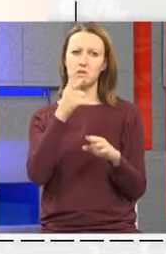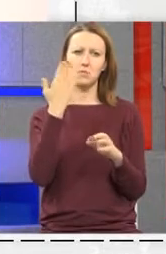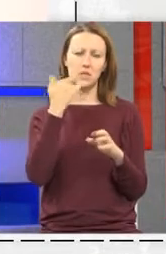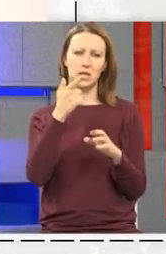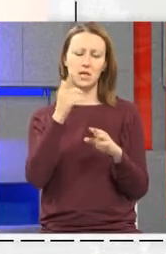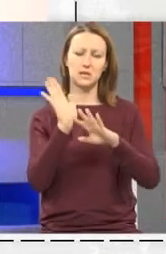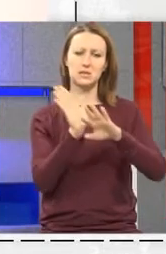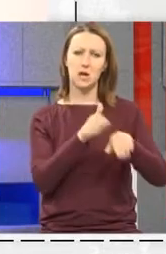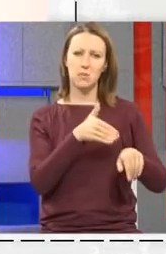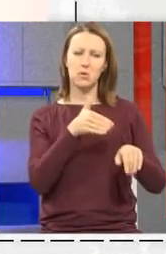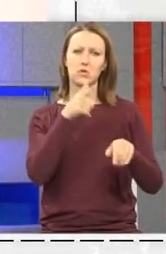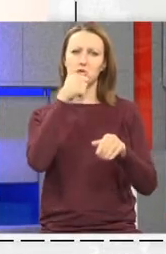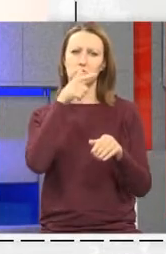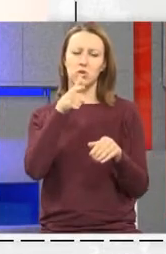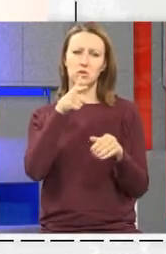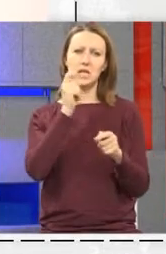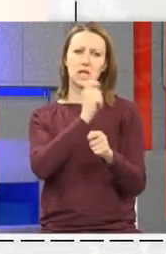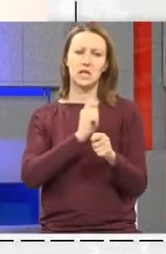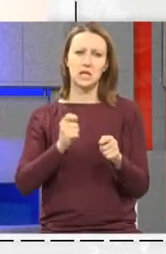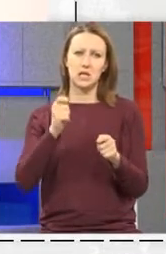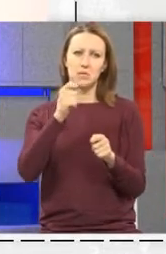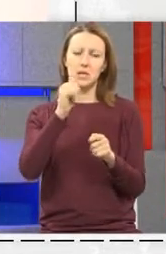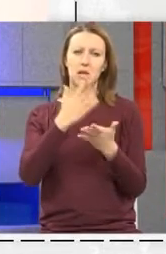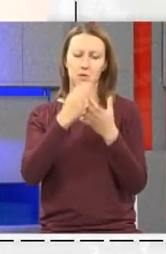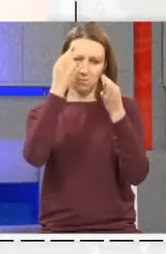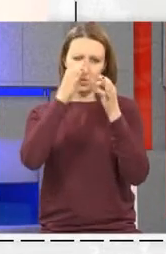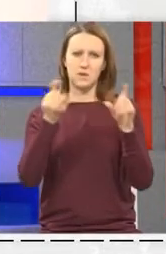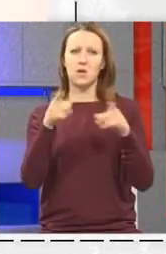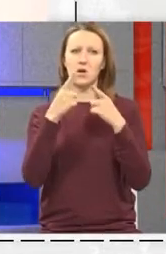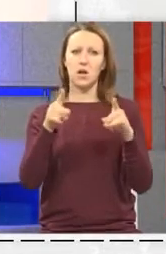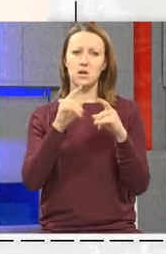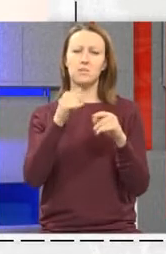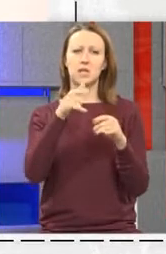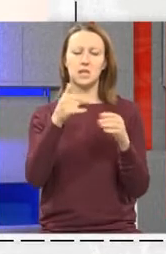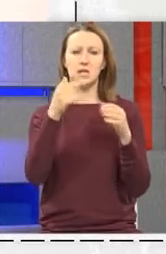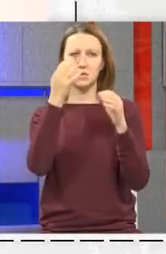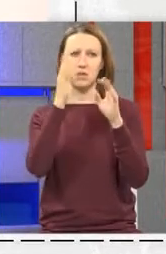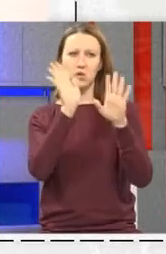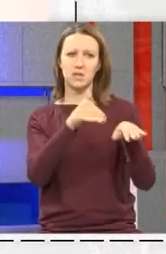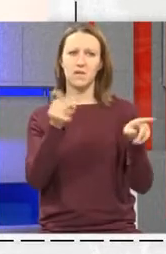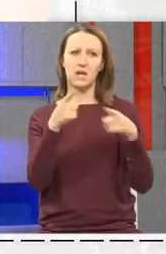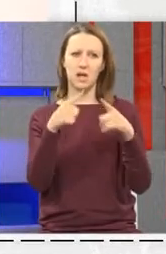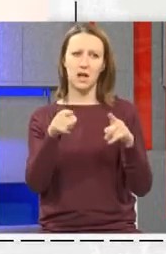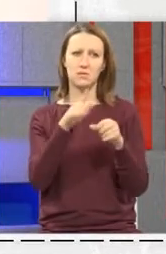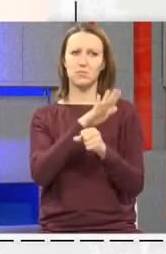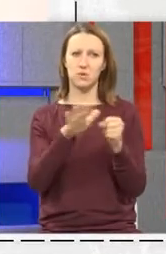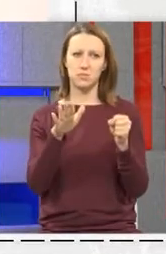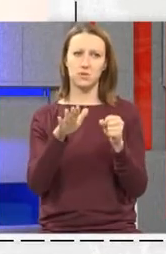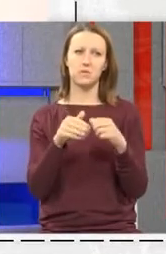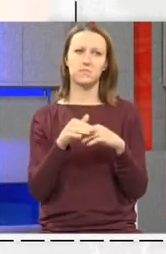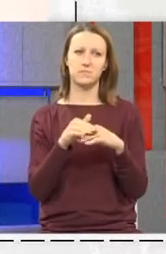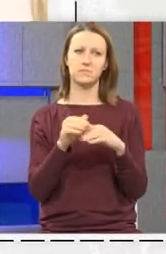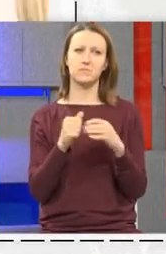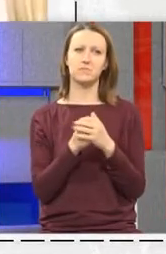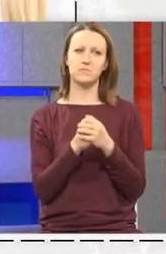Prije zapostavio To što si kipar Da bi se posvetio glazbi Da li si sad zapostavio glazbu? Totalno